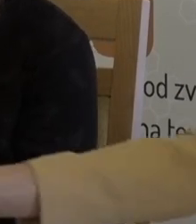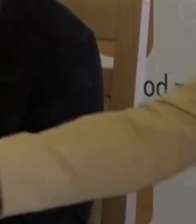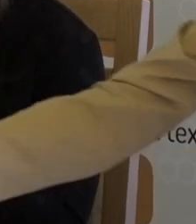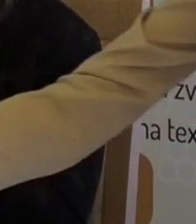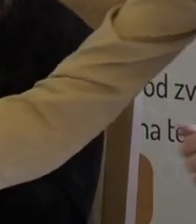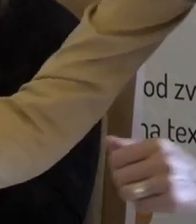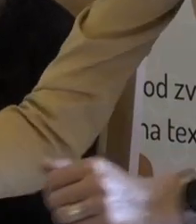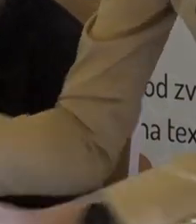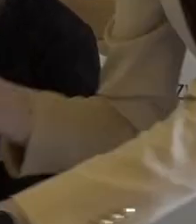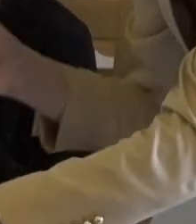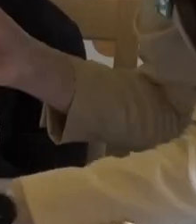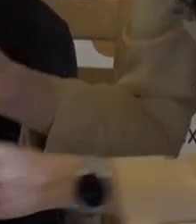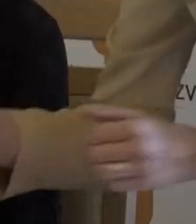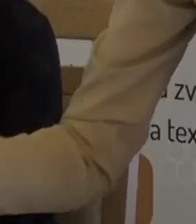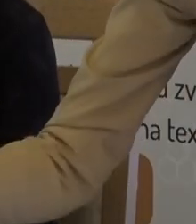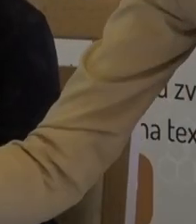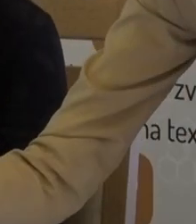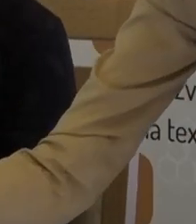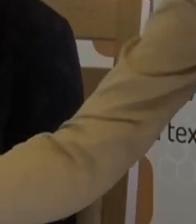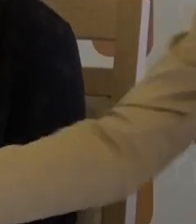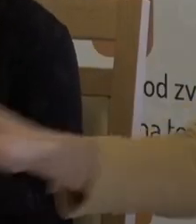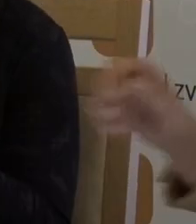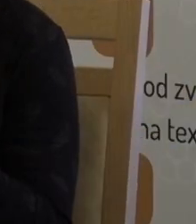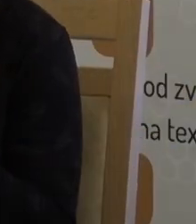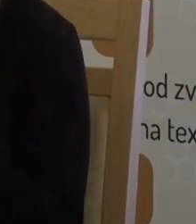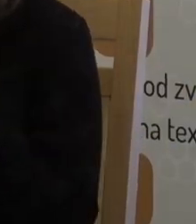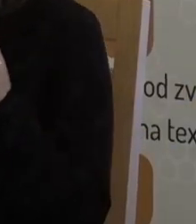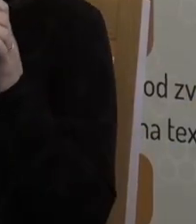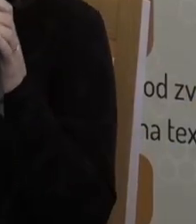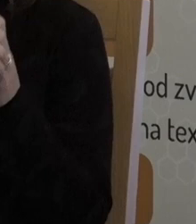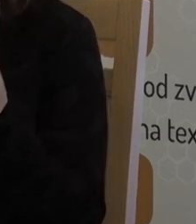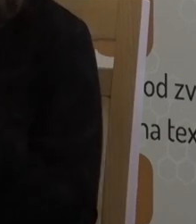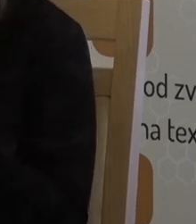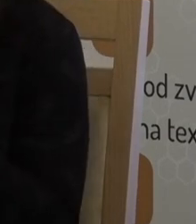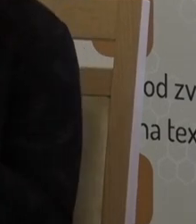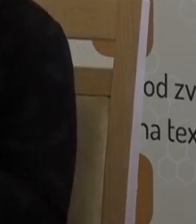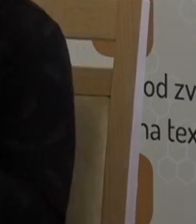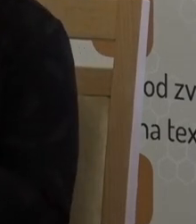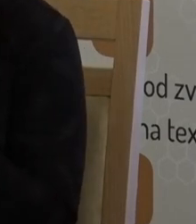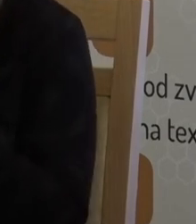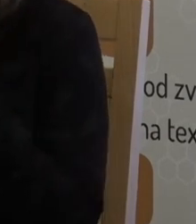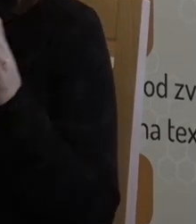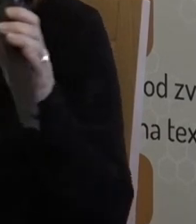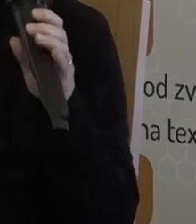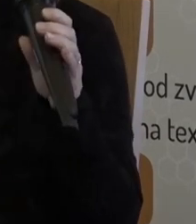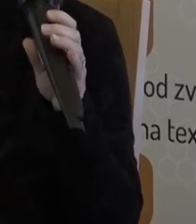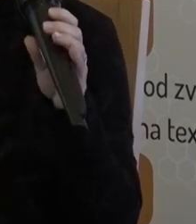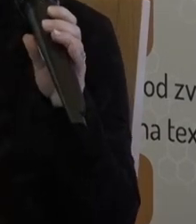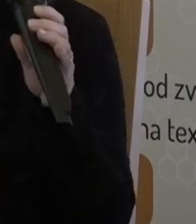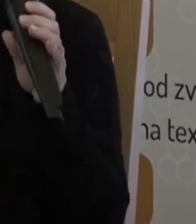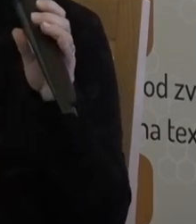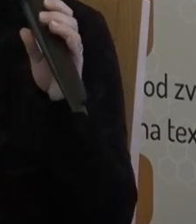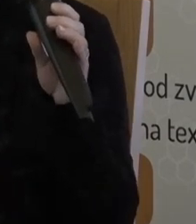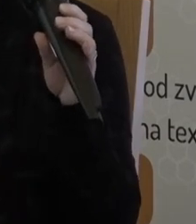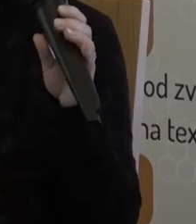Pokusím se zhrnout v desetím minutách, ale právníci a žurnalisté jsou podle mě dost známí tím, že